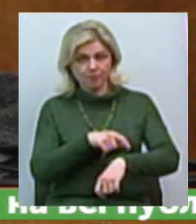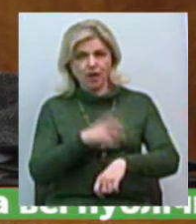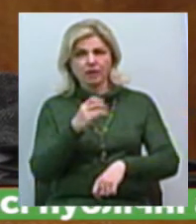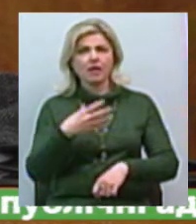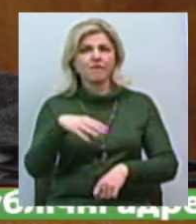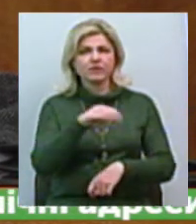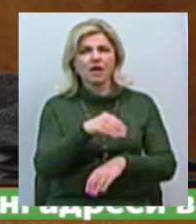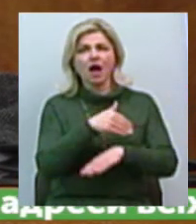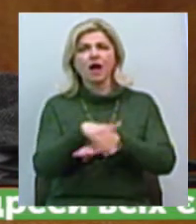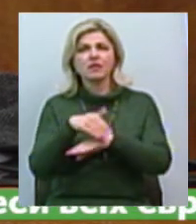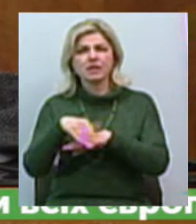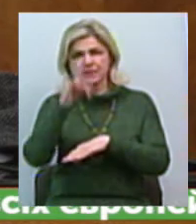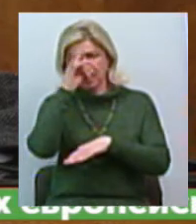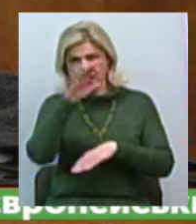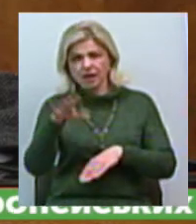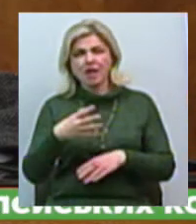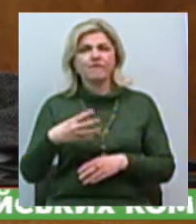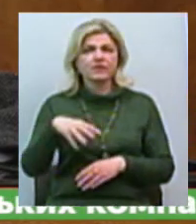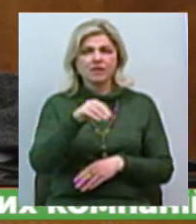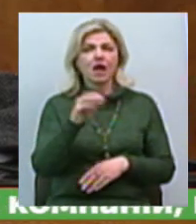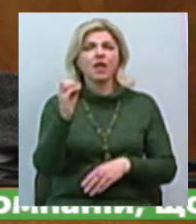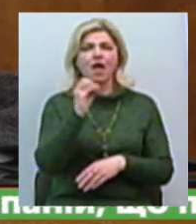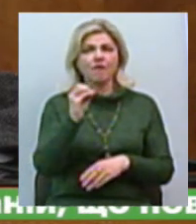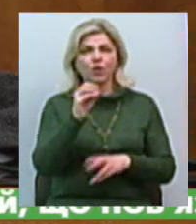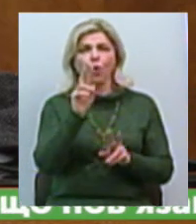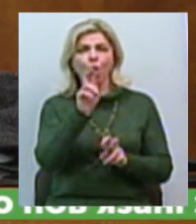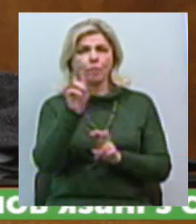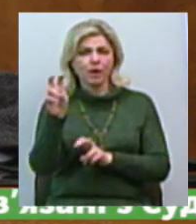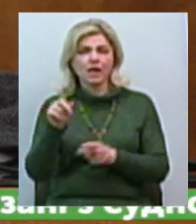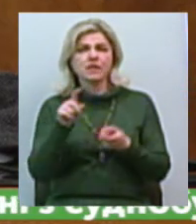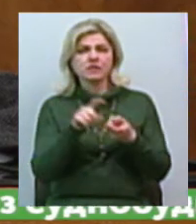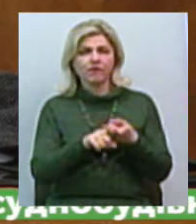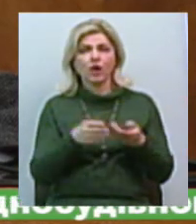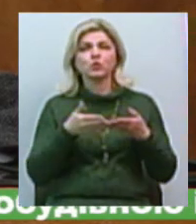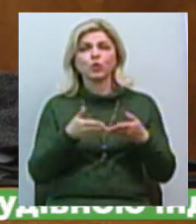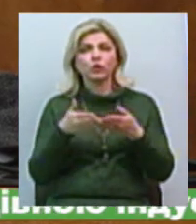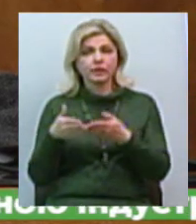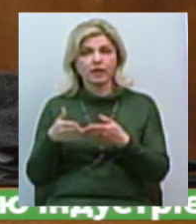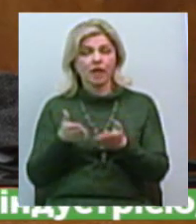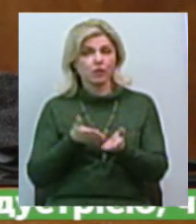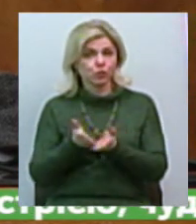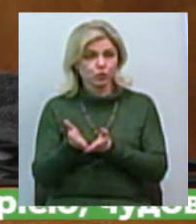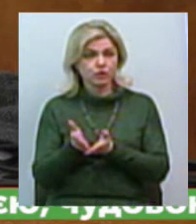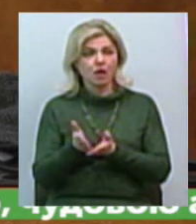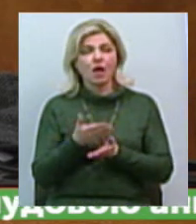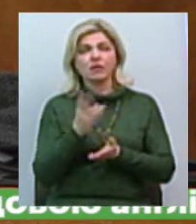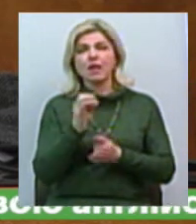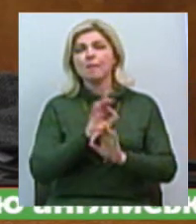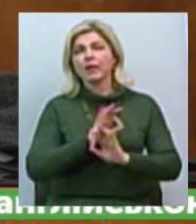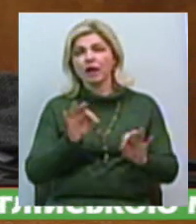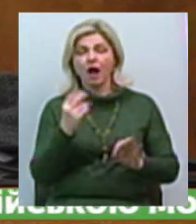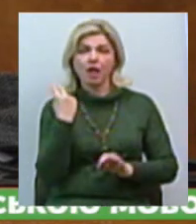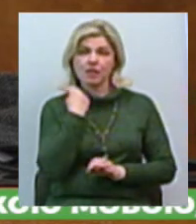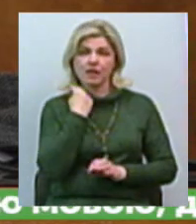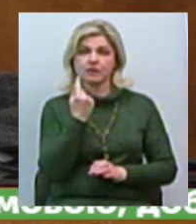адреса всех европейских компаний, так или иначе связанных с удостоверительной индустрией, на прекрасном англійськом языке,